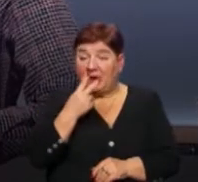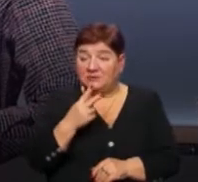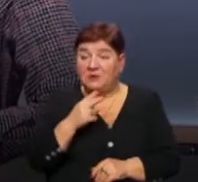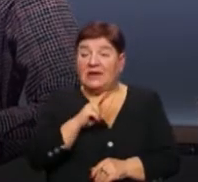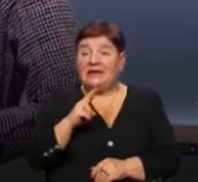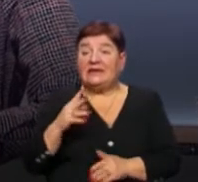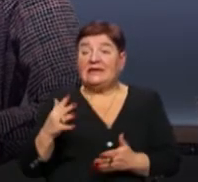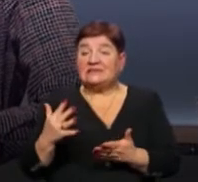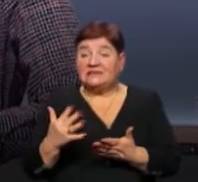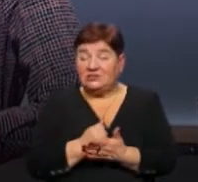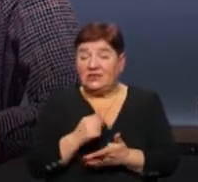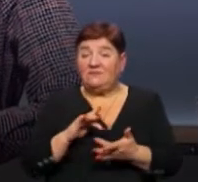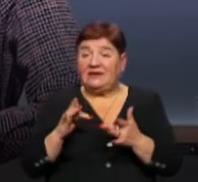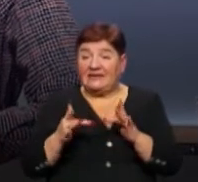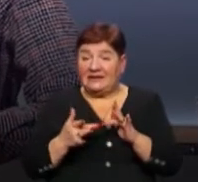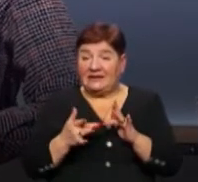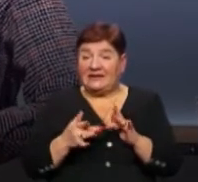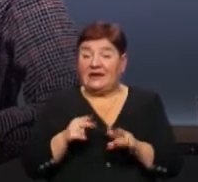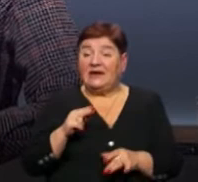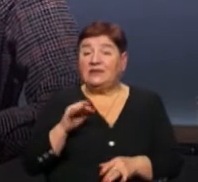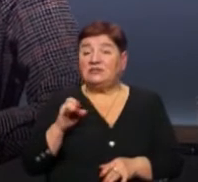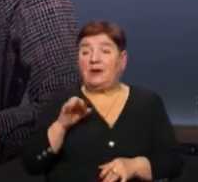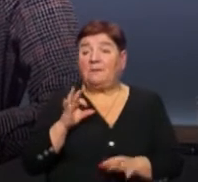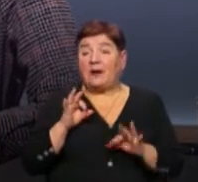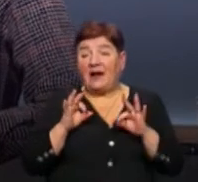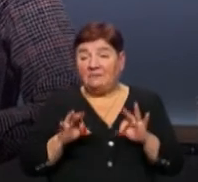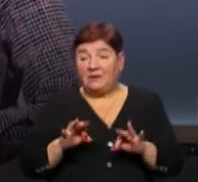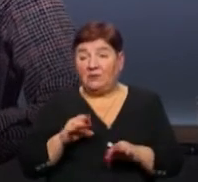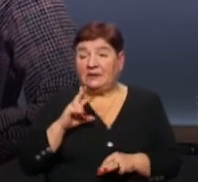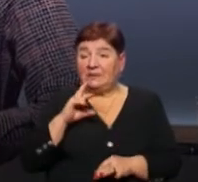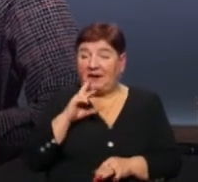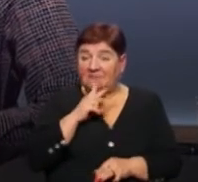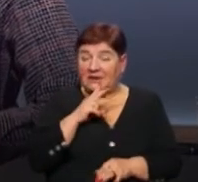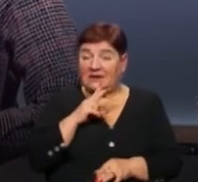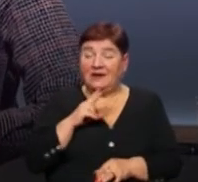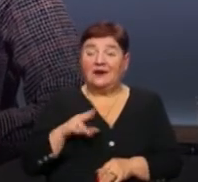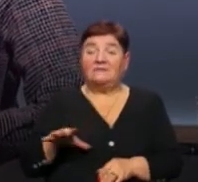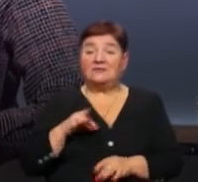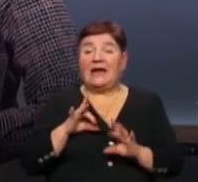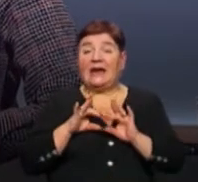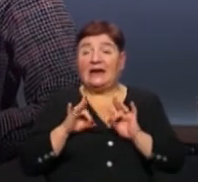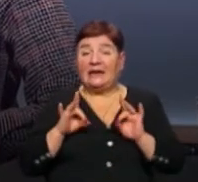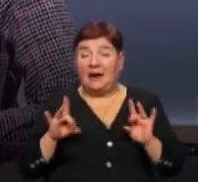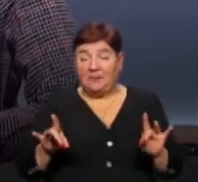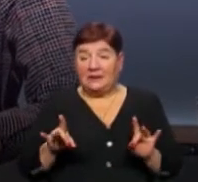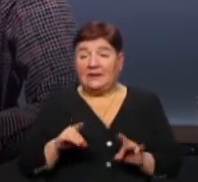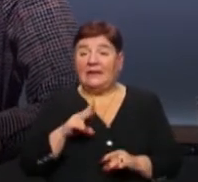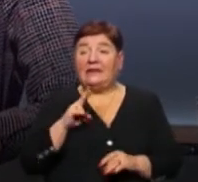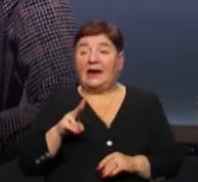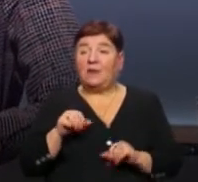реклами, які ми знайшли в інтернеті. Ви нам скажете, чи правильно, чи неправильно це вже реклама, чи